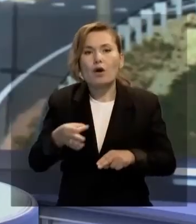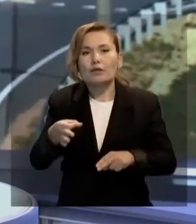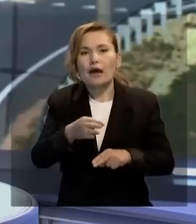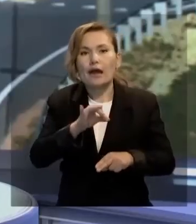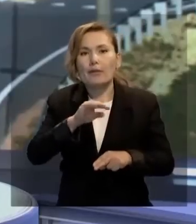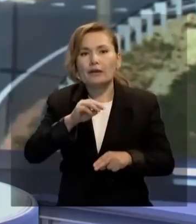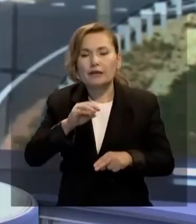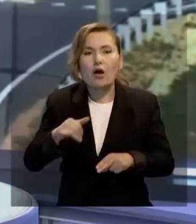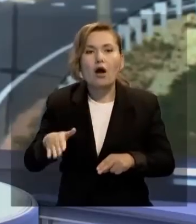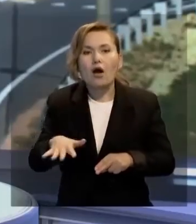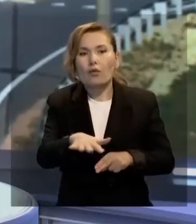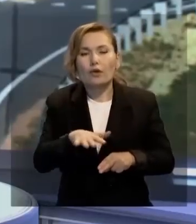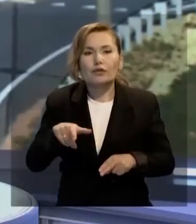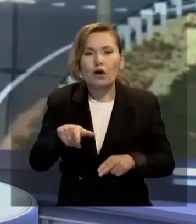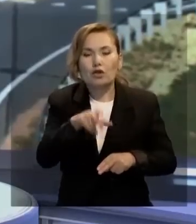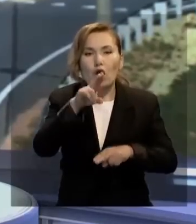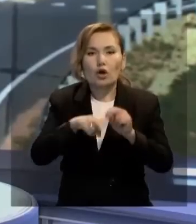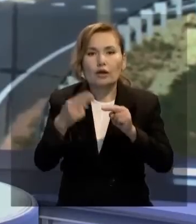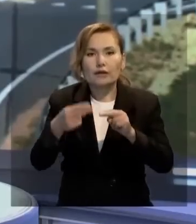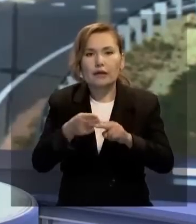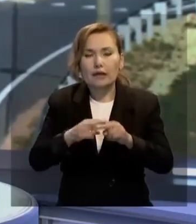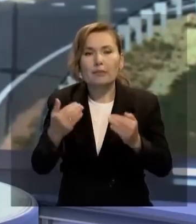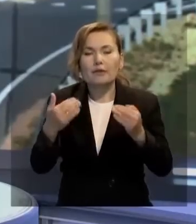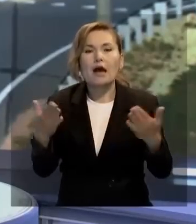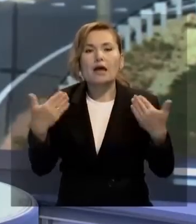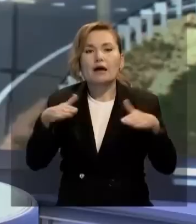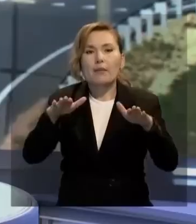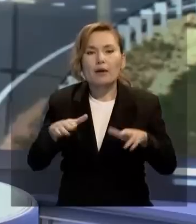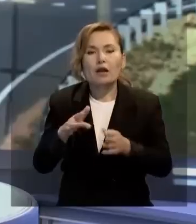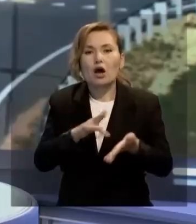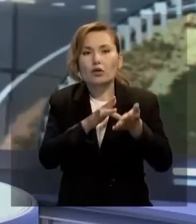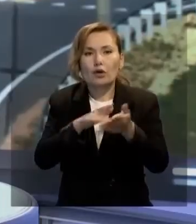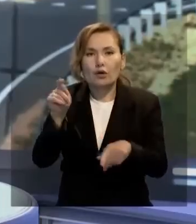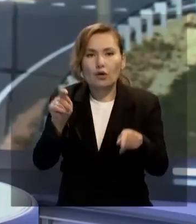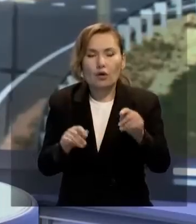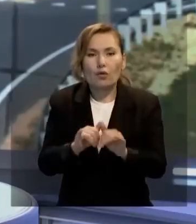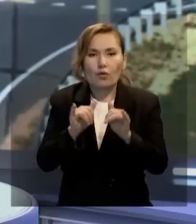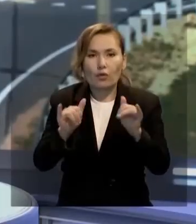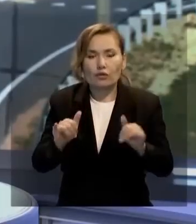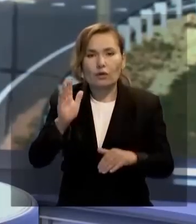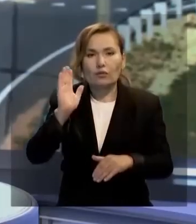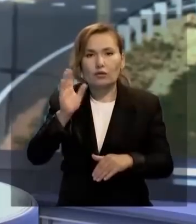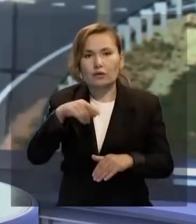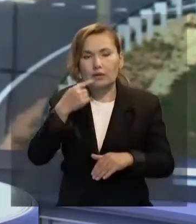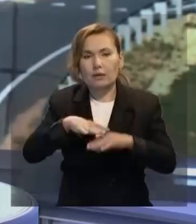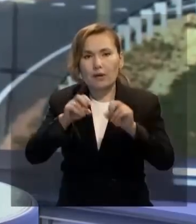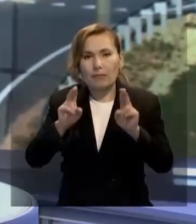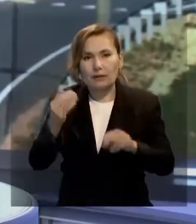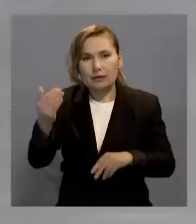имантау бағытындағы таш жолдың құрылысы аяқталды. Енді демал сорындарына туристер легі арта түсеттейді мамандар.